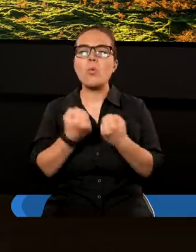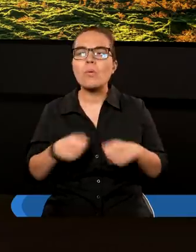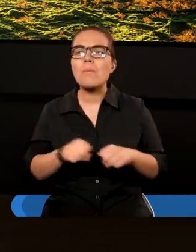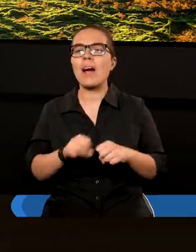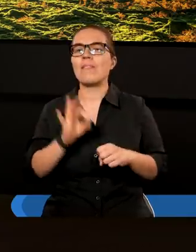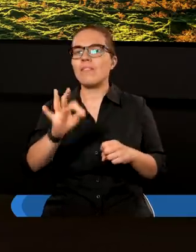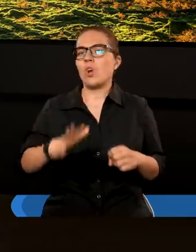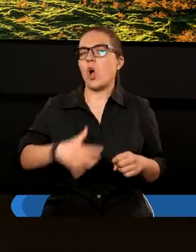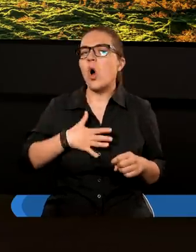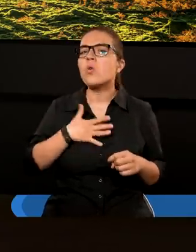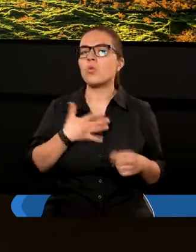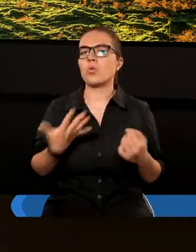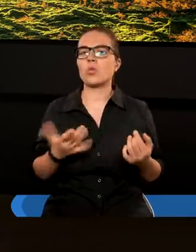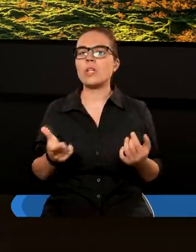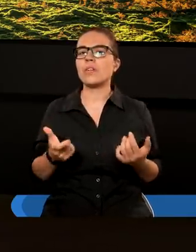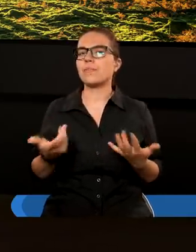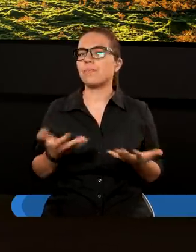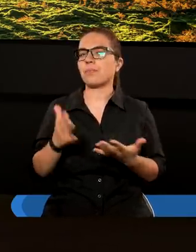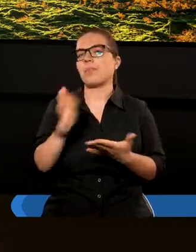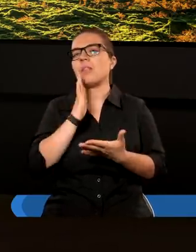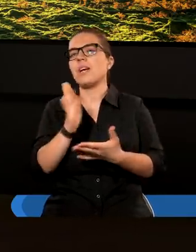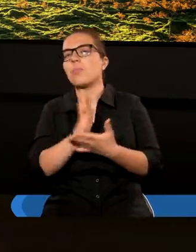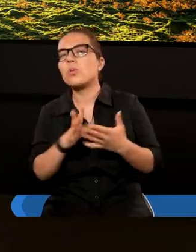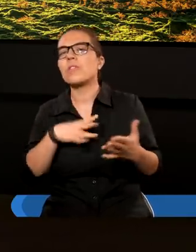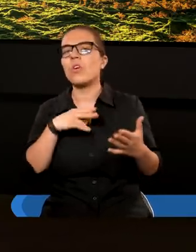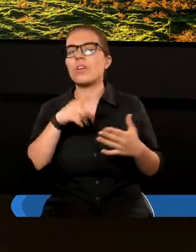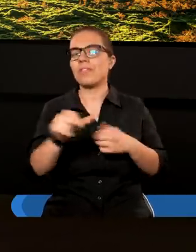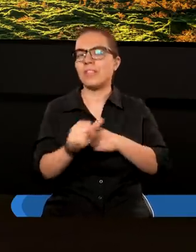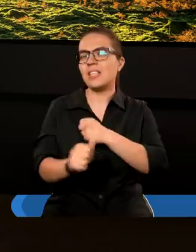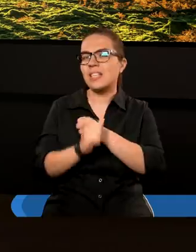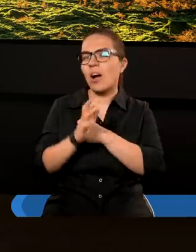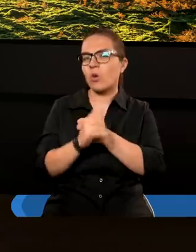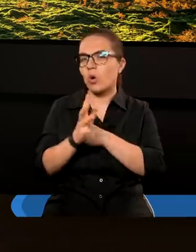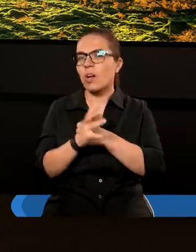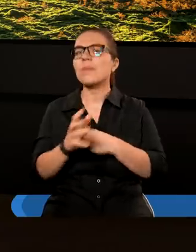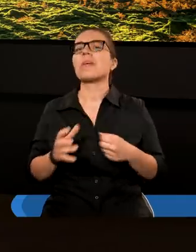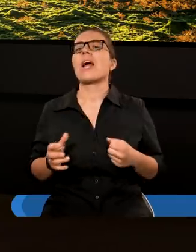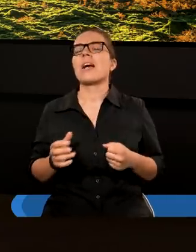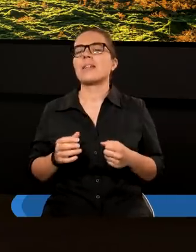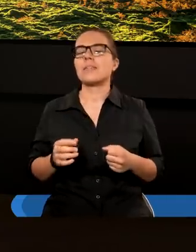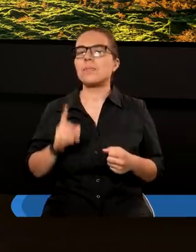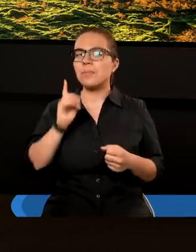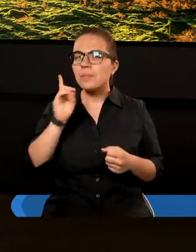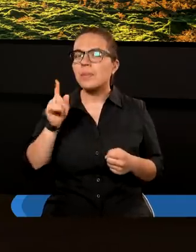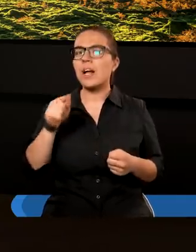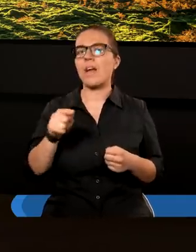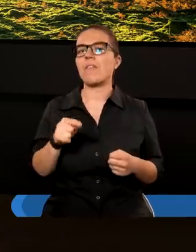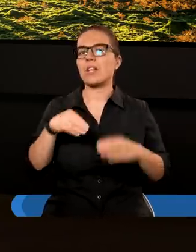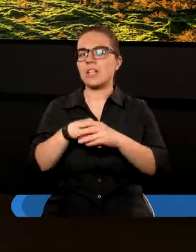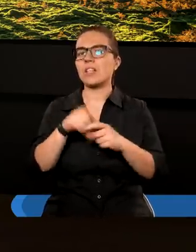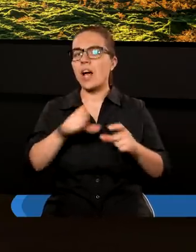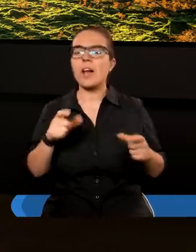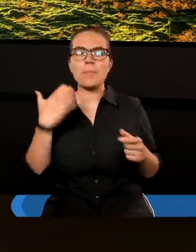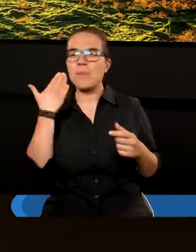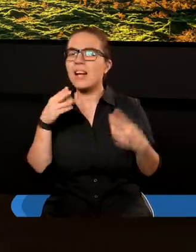w ich odczuciu wtedy, prawda, wzburzenie świątyni w Jerozolimie. I drodzy, pytanie jest wciąż aktualne.